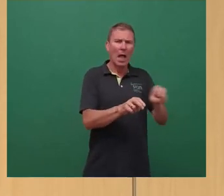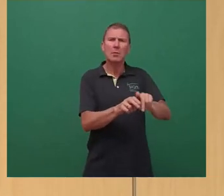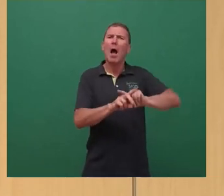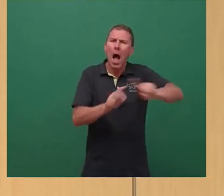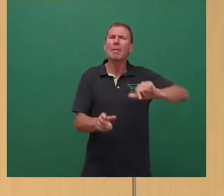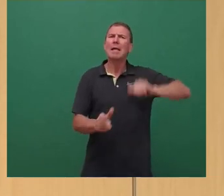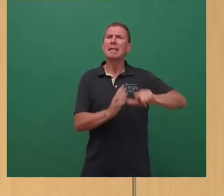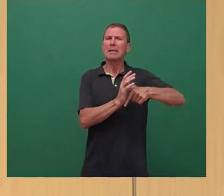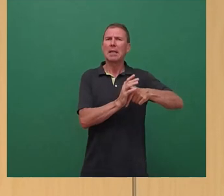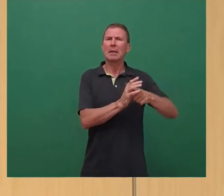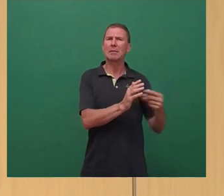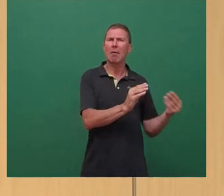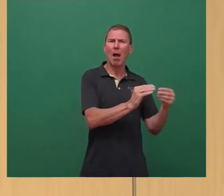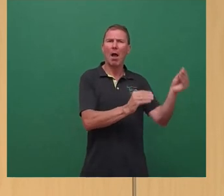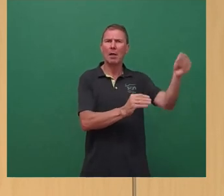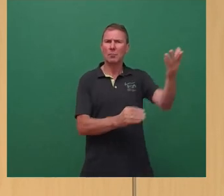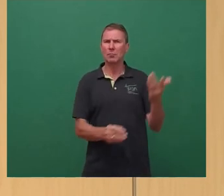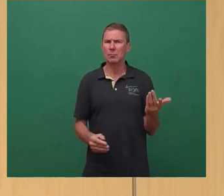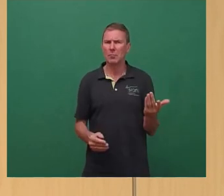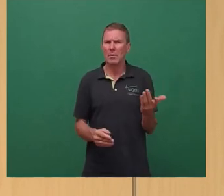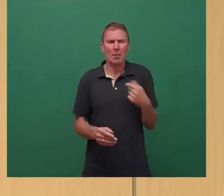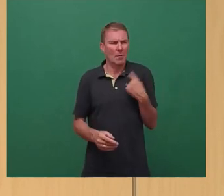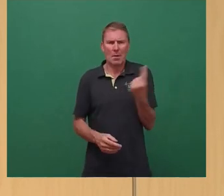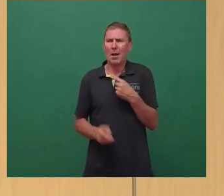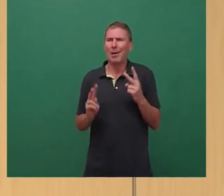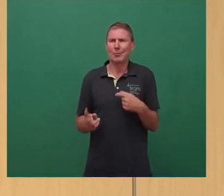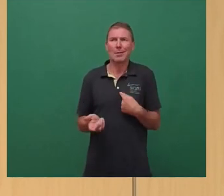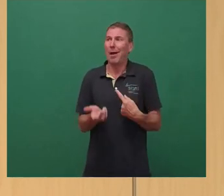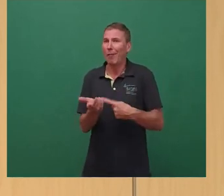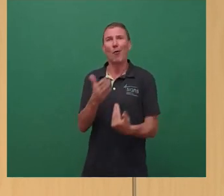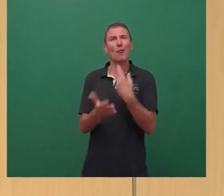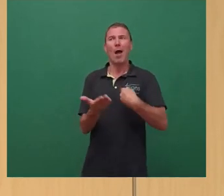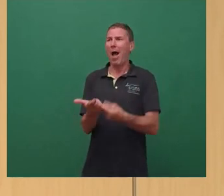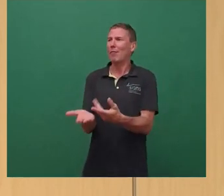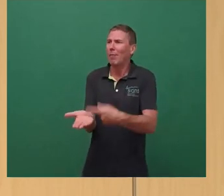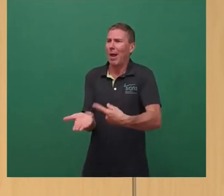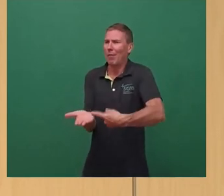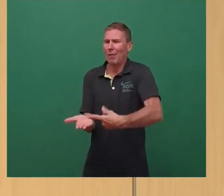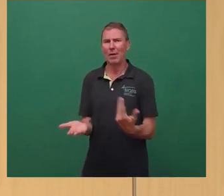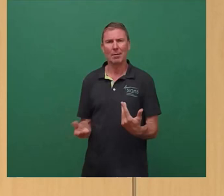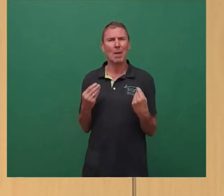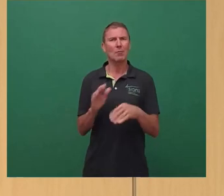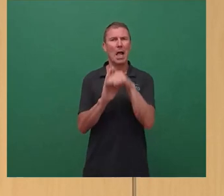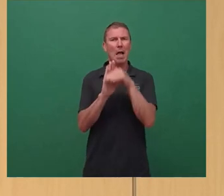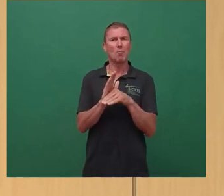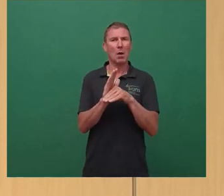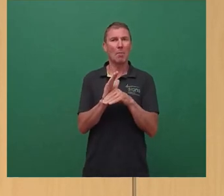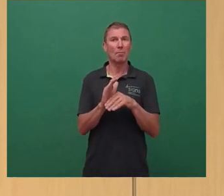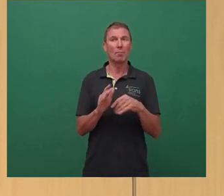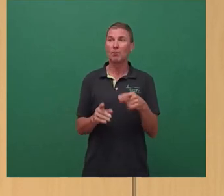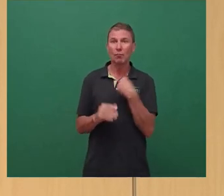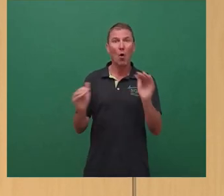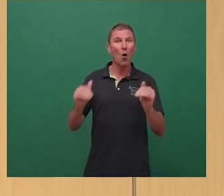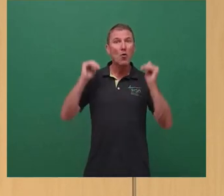ansetzen? Überfordern vielleicht auch wir als Stadt mit immer neuen Aufgaben? Sind aktuelle Programme vielleicht zu ambitioniert und fallen dadurch auf die